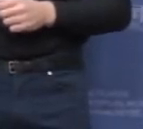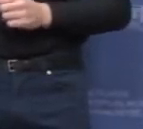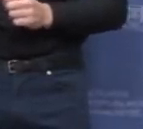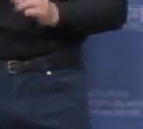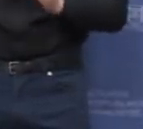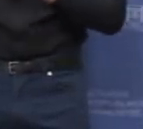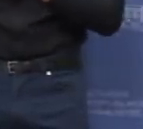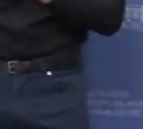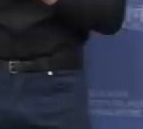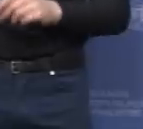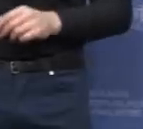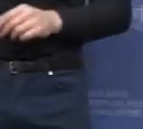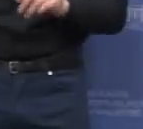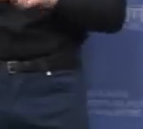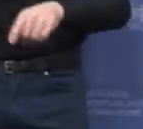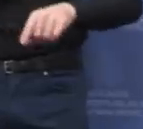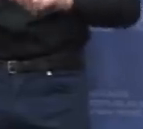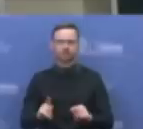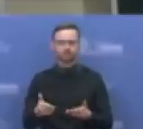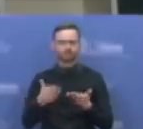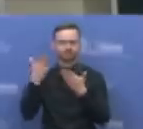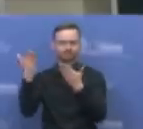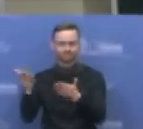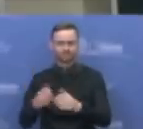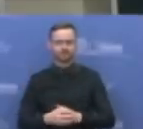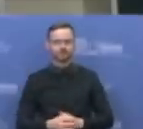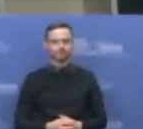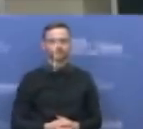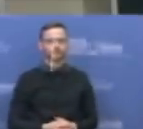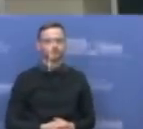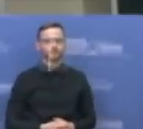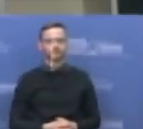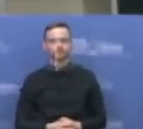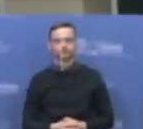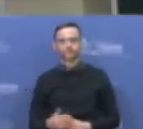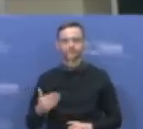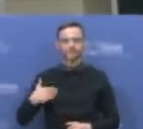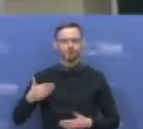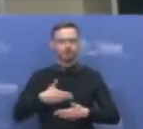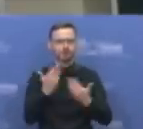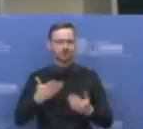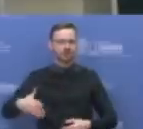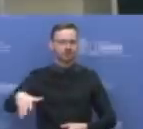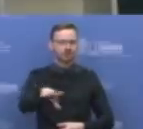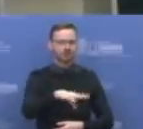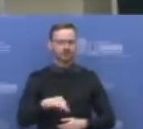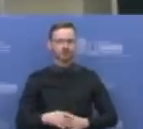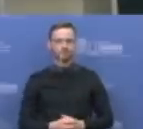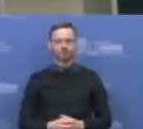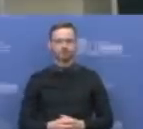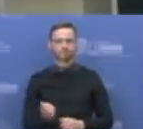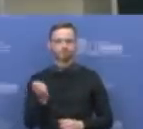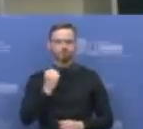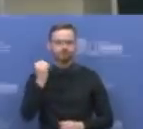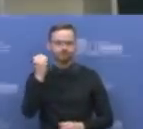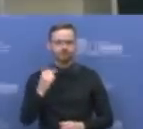palaukėte ir iš karto skubu suteikti jums žodį. Prašau. Labai diena visiems. Ačiū